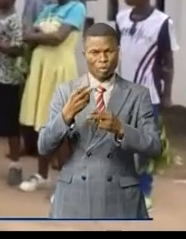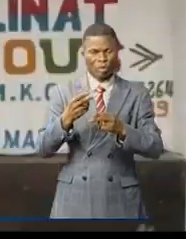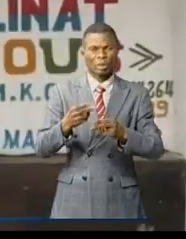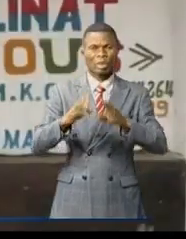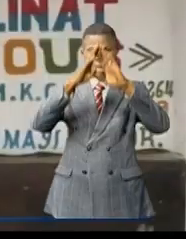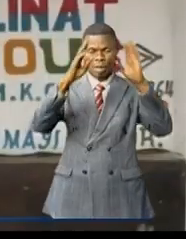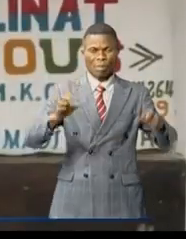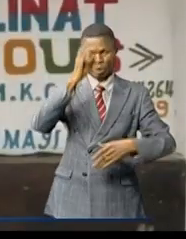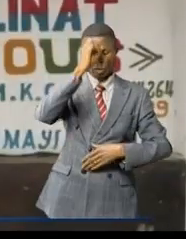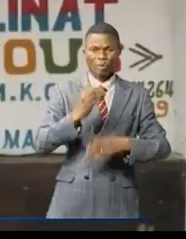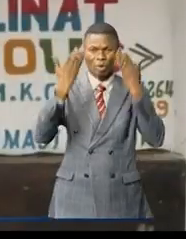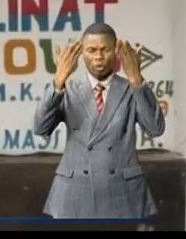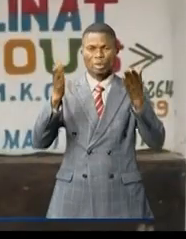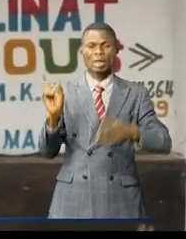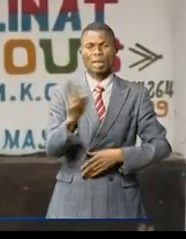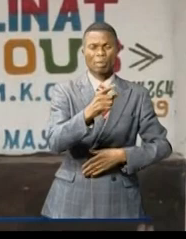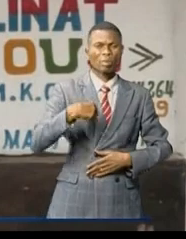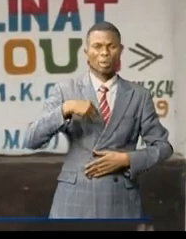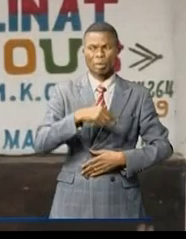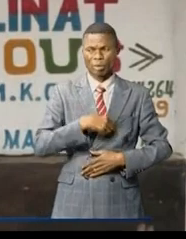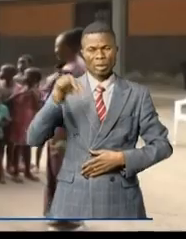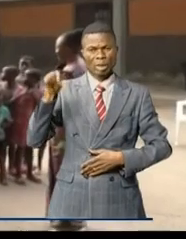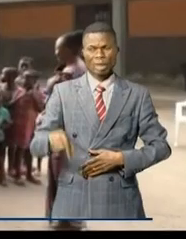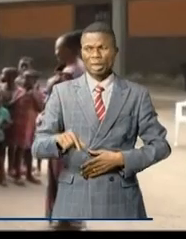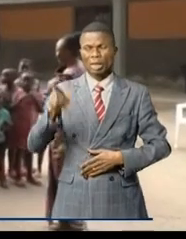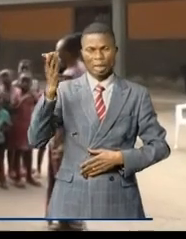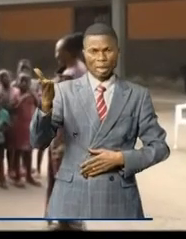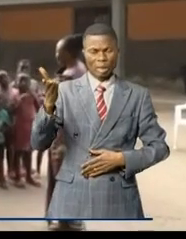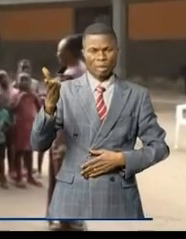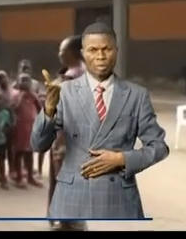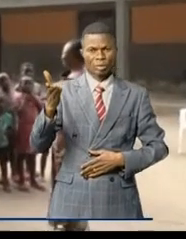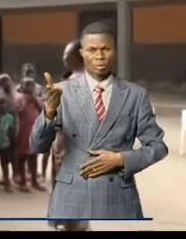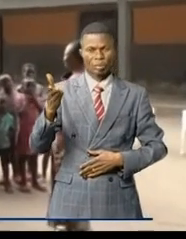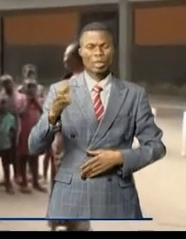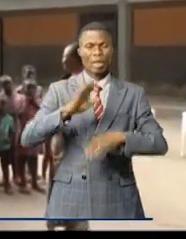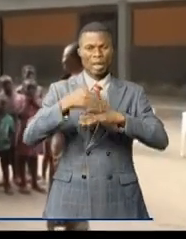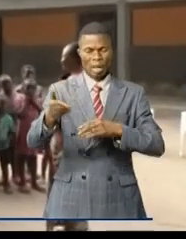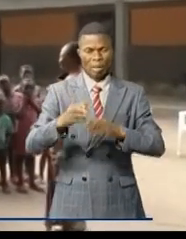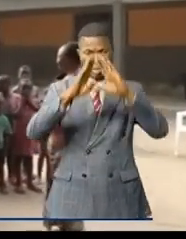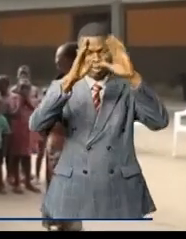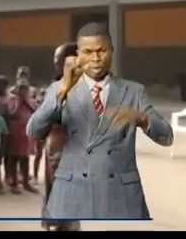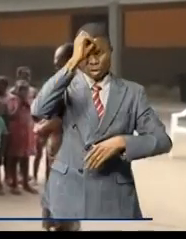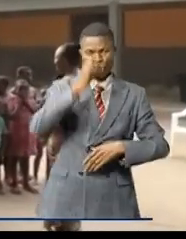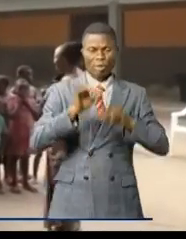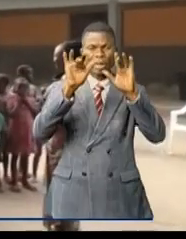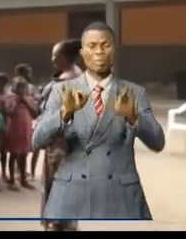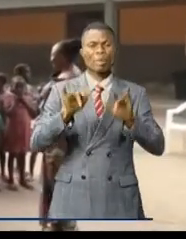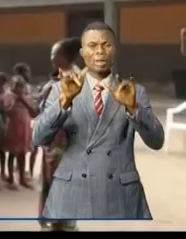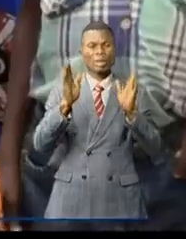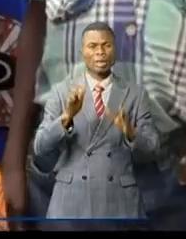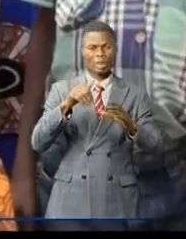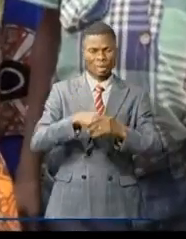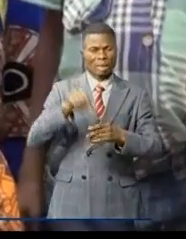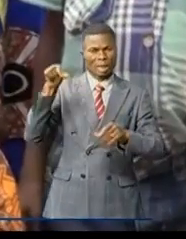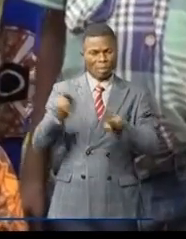d'orphelinats Dieu parmi nous de Pemkao au quartier Kabouba Pétemba, ensuite à l'orphelinat Miséricorde dans le